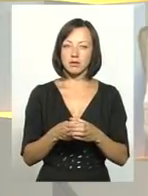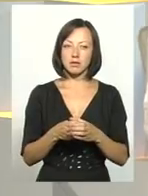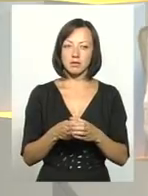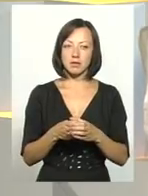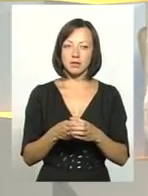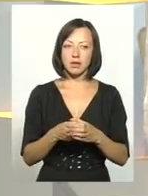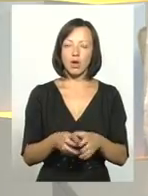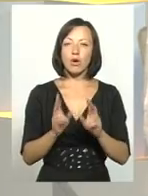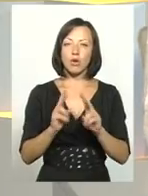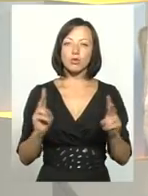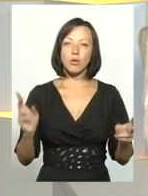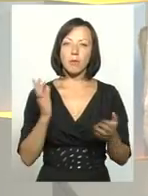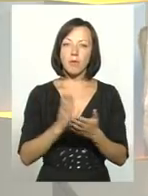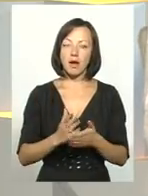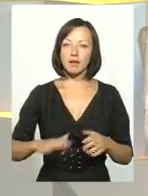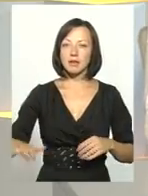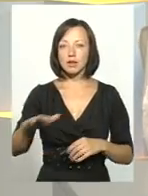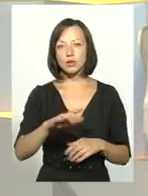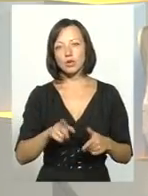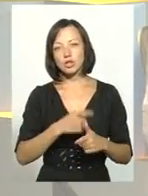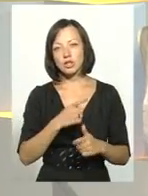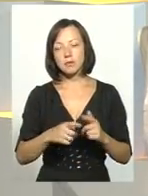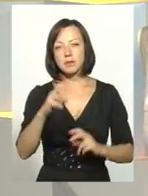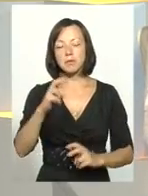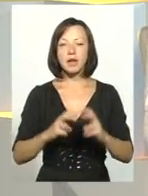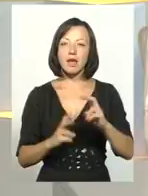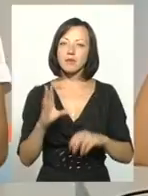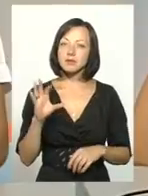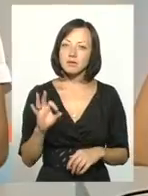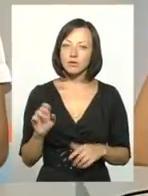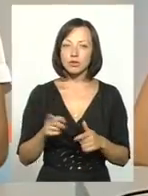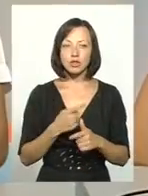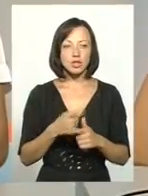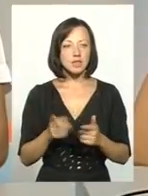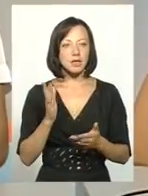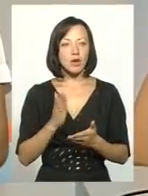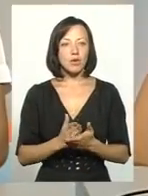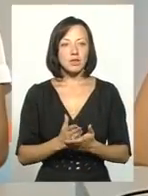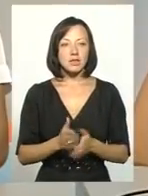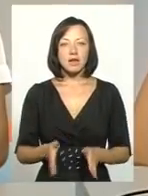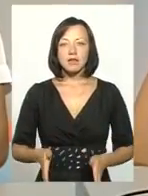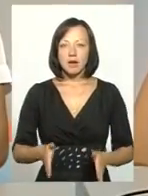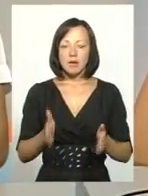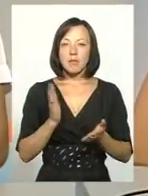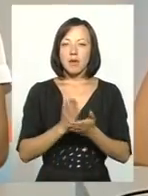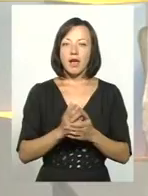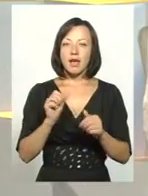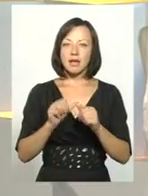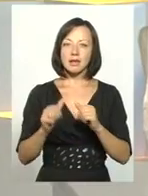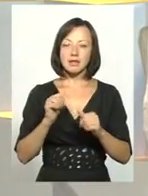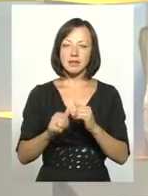хто має на своїй території чи то якесь підприємство, чи то знаходиться на трасі і має заправку,